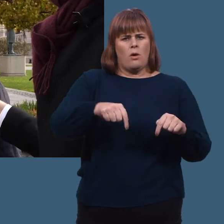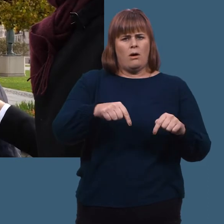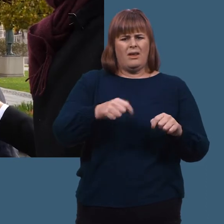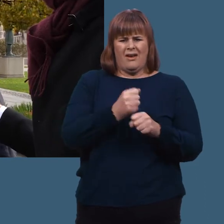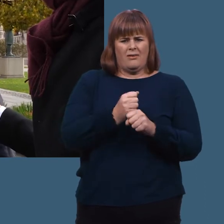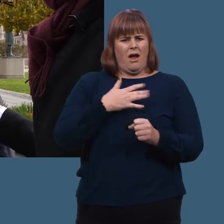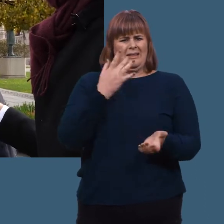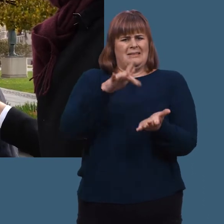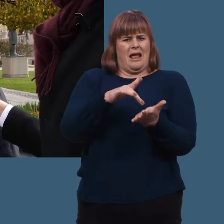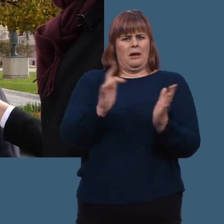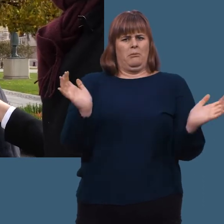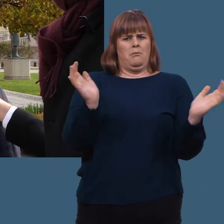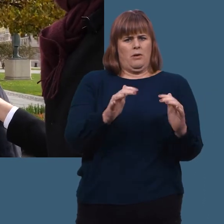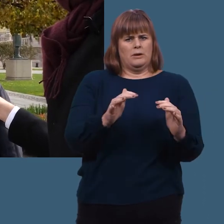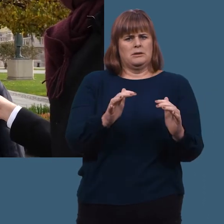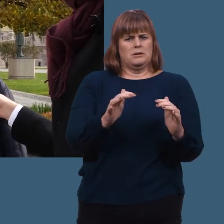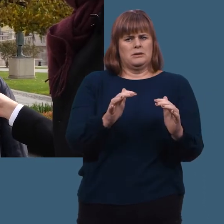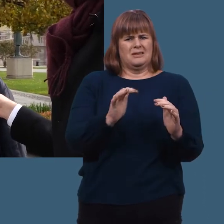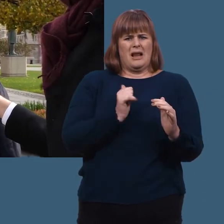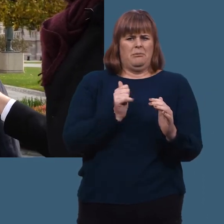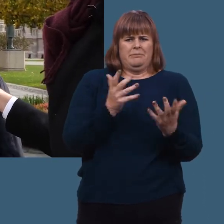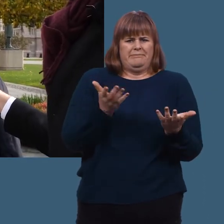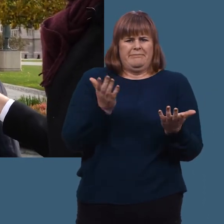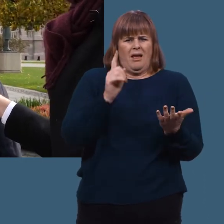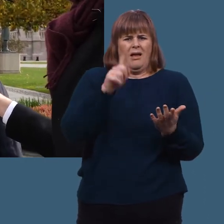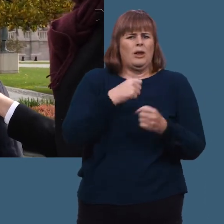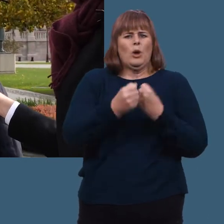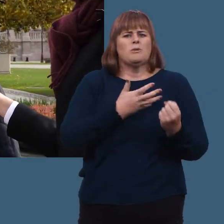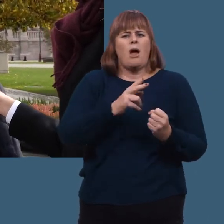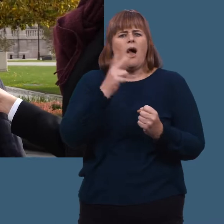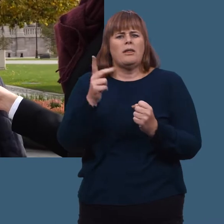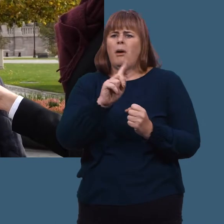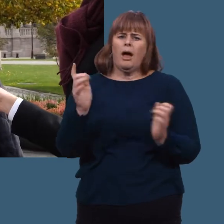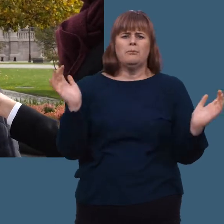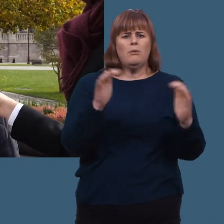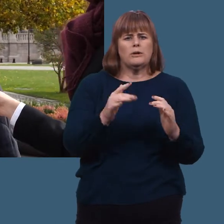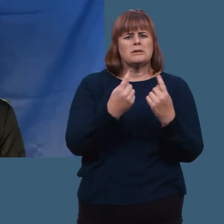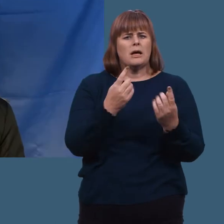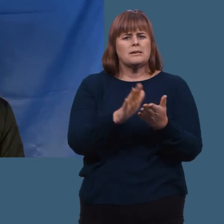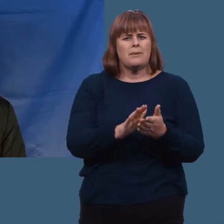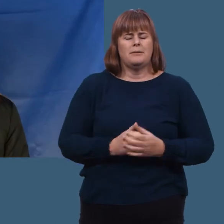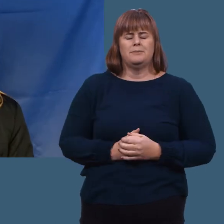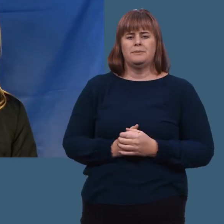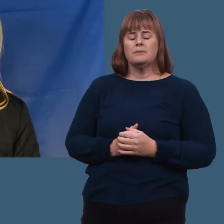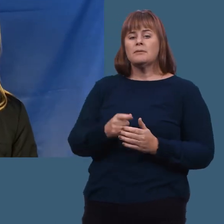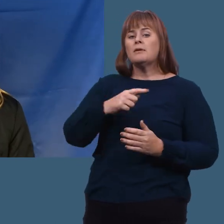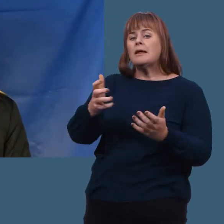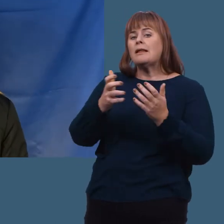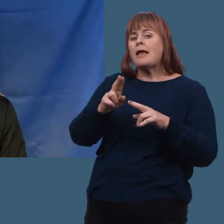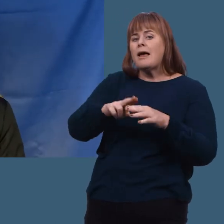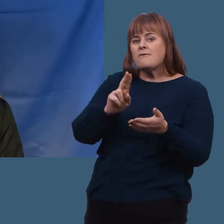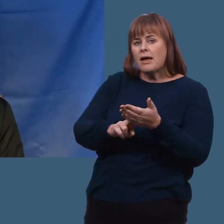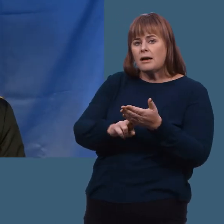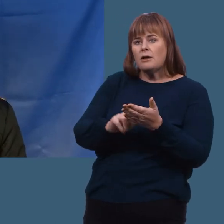I det minste så kan de møtes, selv om de ikke kan gjøre noe mer enn å møtes og snakke sammen. Vi trenger FN, fordi